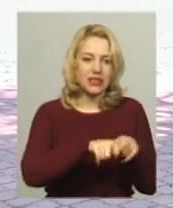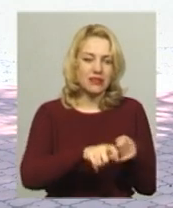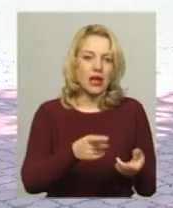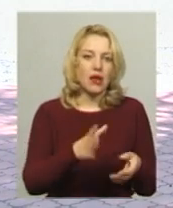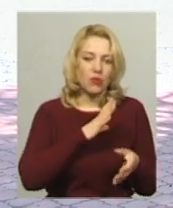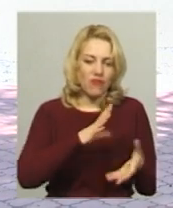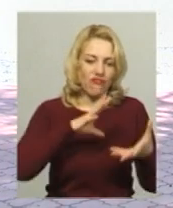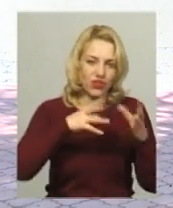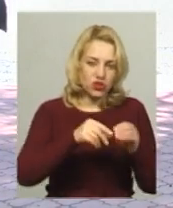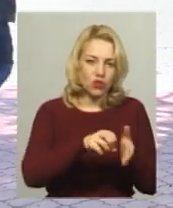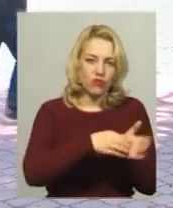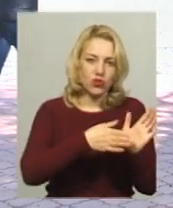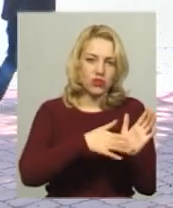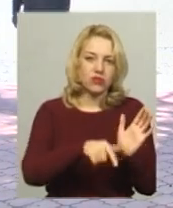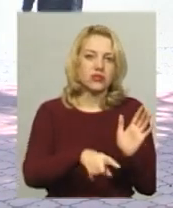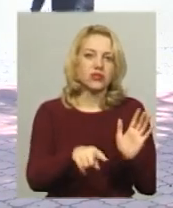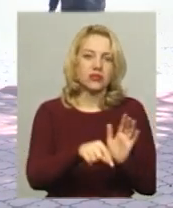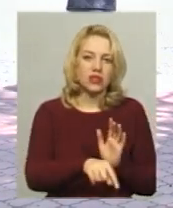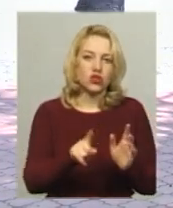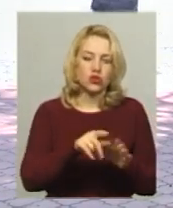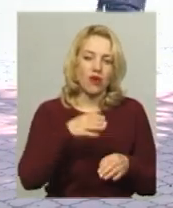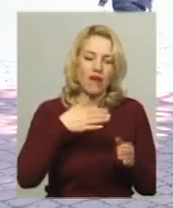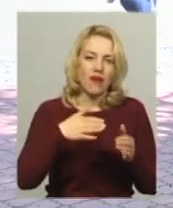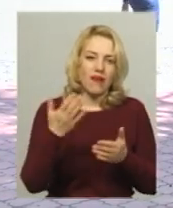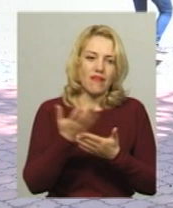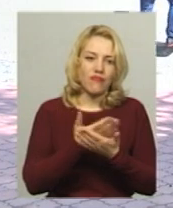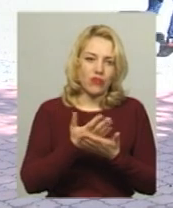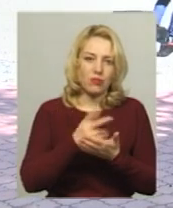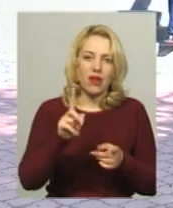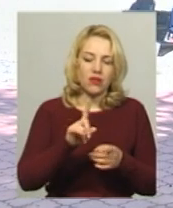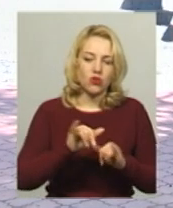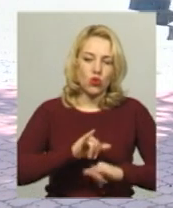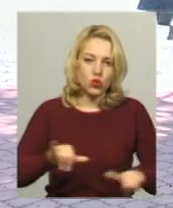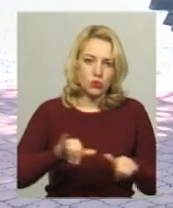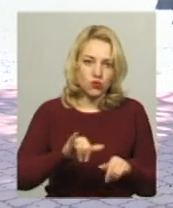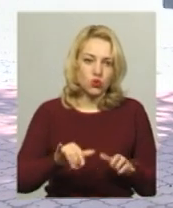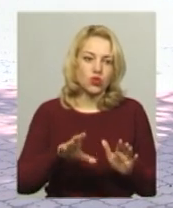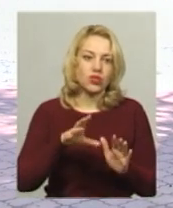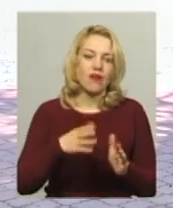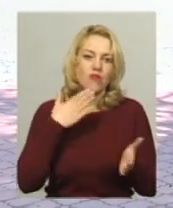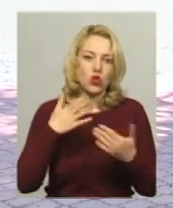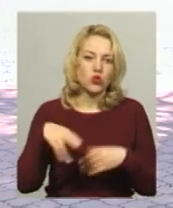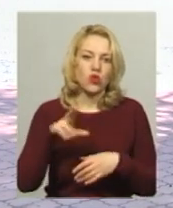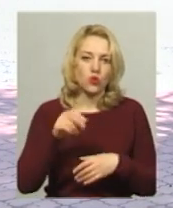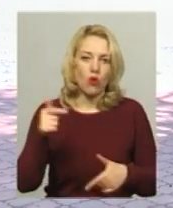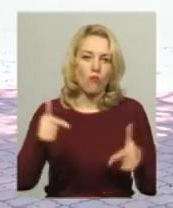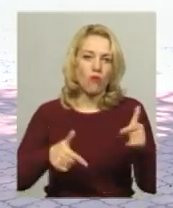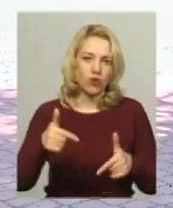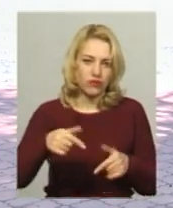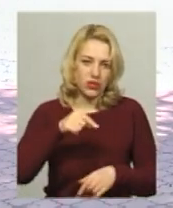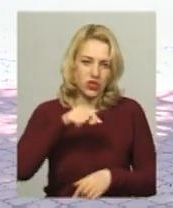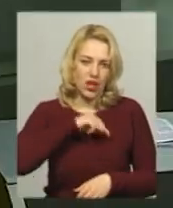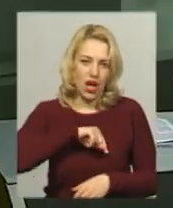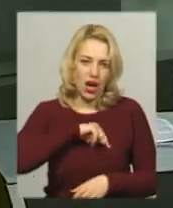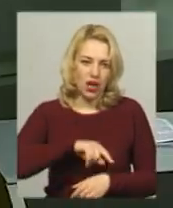висновок, в якому вказано, що відеофільм, який було розповсюджено, відноситься до предметів порнографічного характеру.